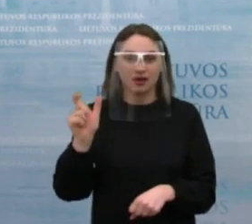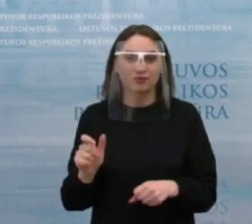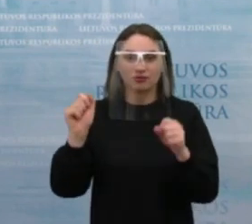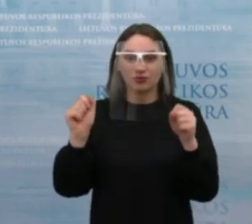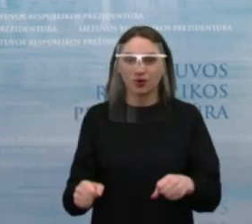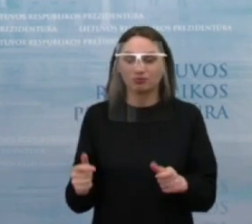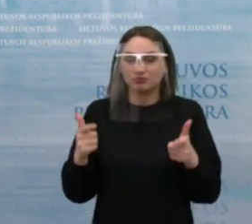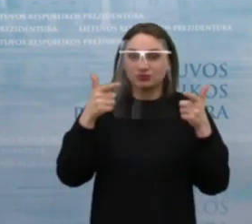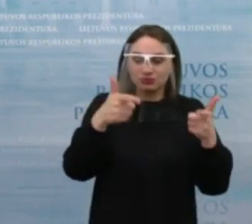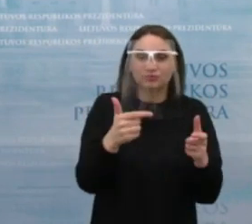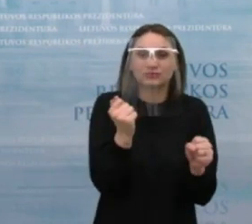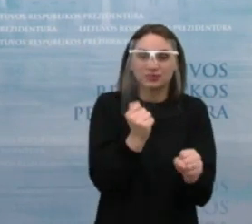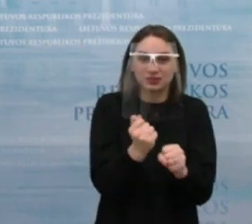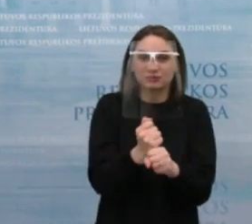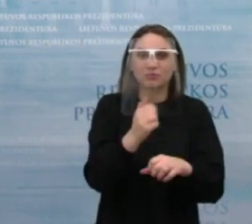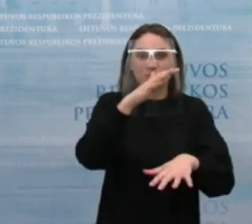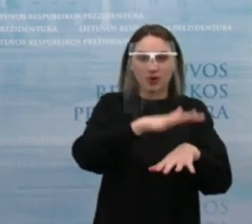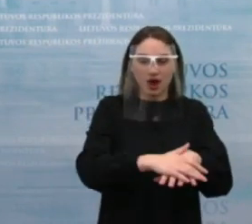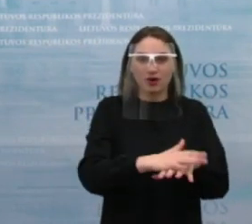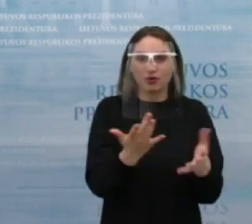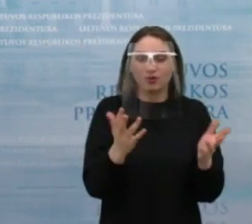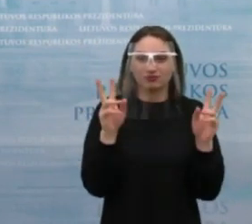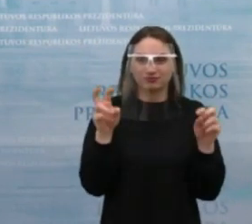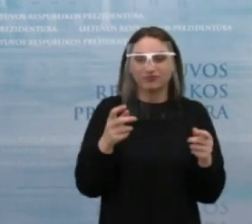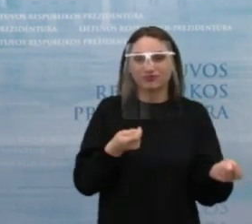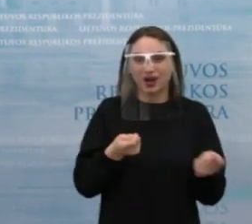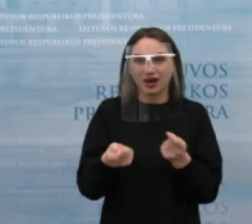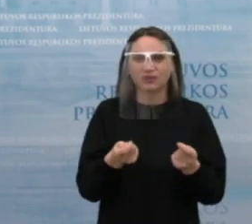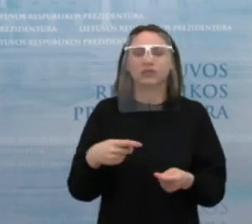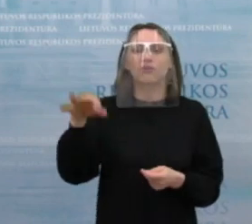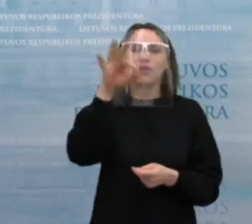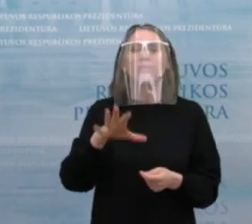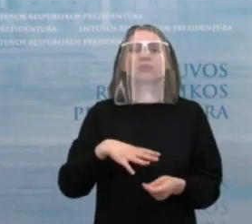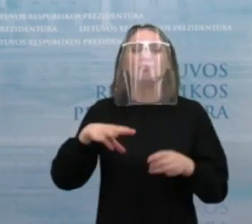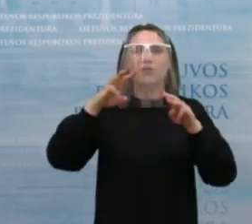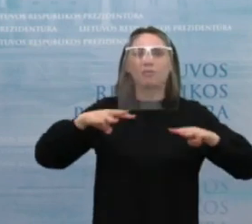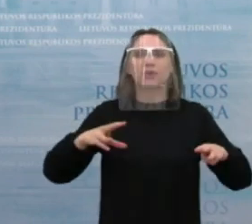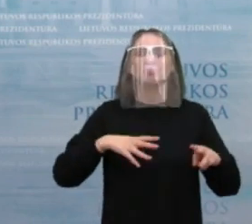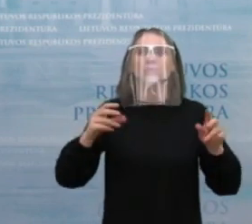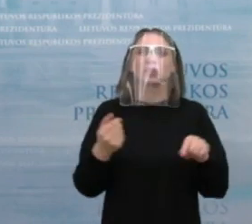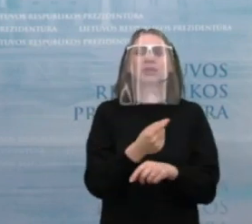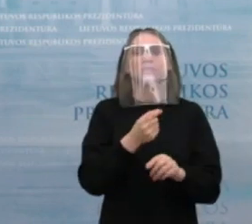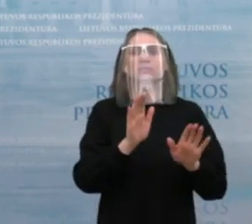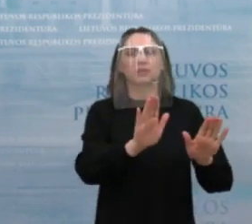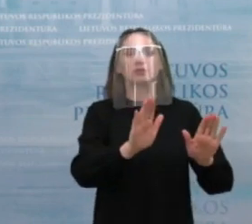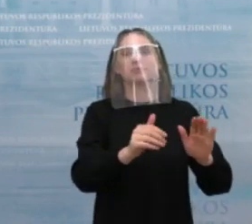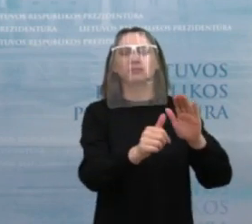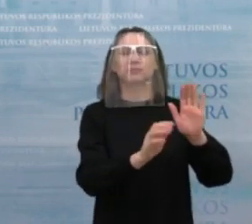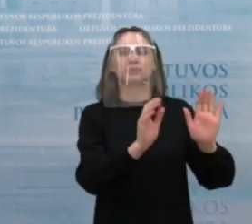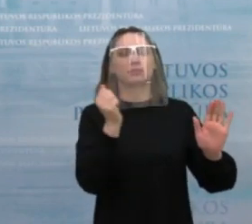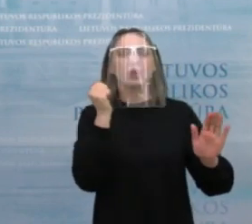na, čia buvo tų diskusijų apie politinį atšalimą, kas liečia buvusius ministrus. Ir na, turint galvoje, kad jūs aktyviai